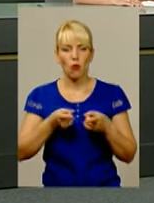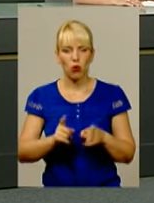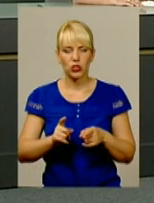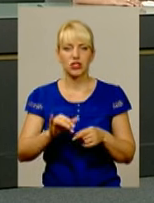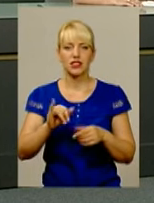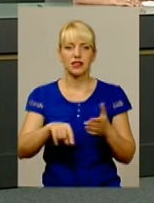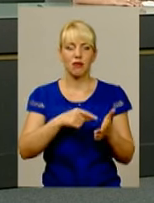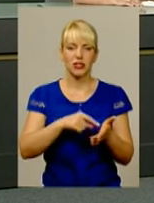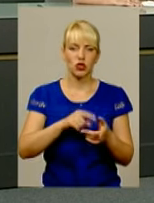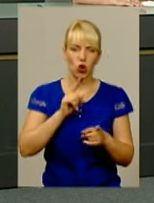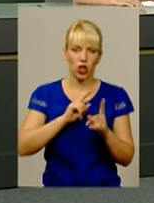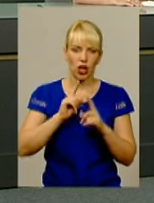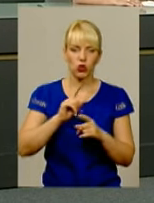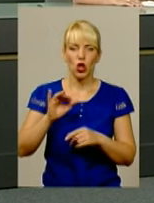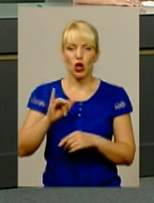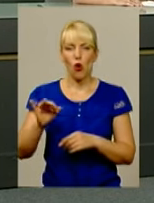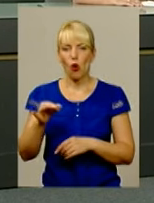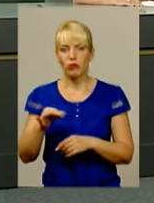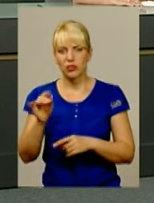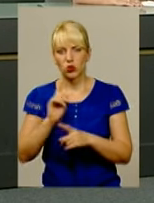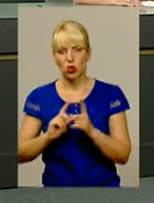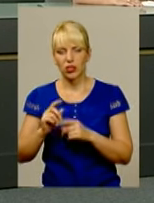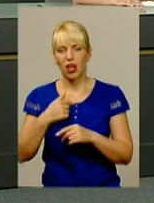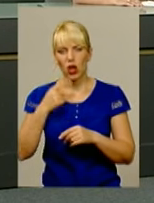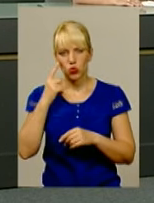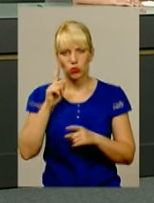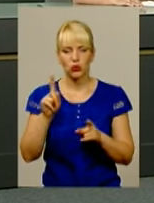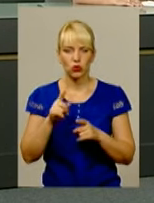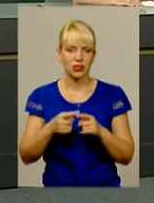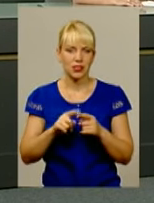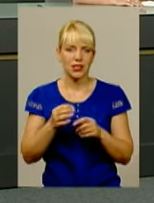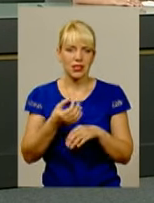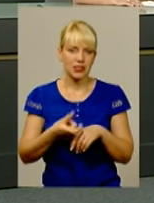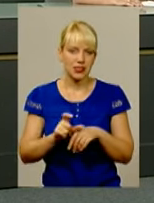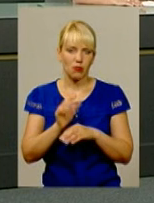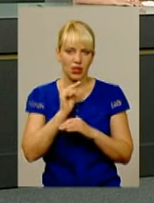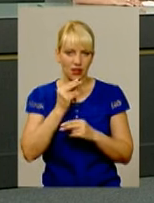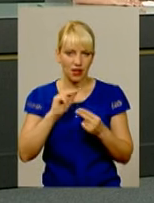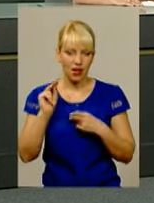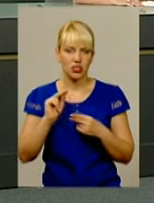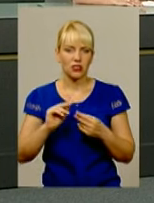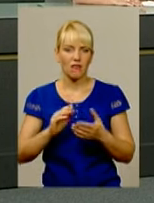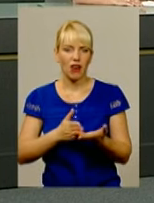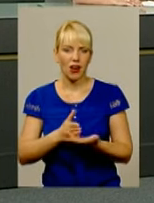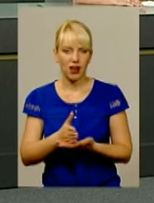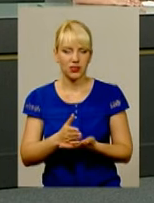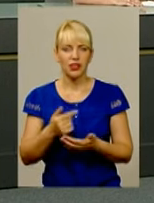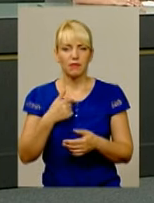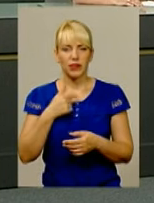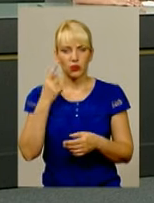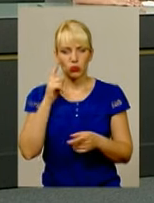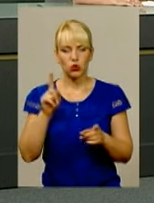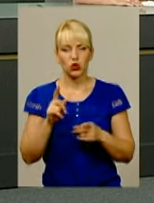обласною владою, тому я думаю, що це, напевне, оптимальне, варіант. Головне – це правильно організувати роботу, ще раз повторююсь, нашими